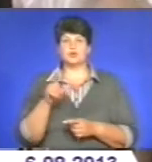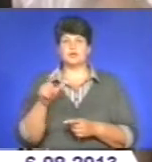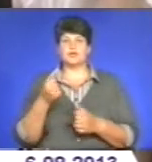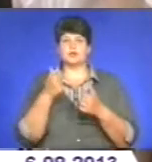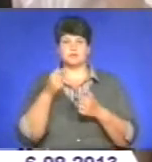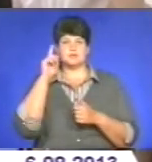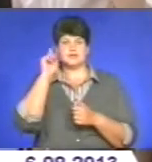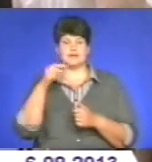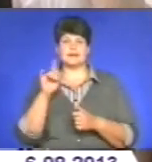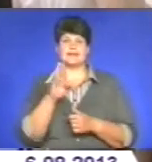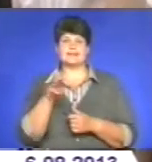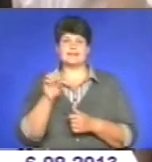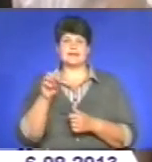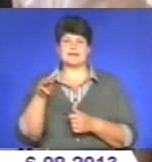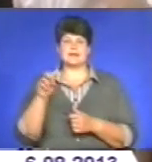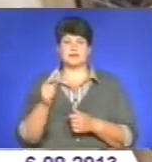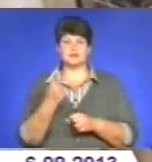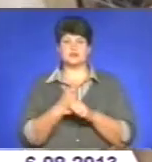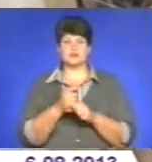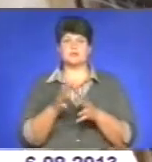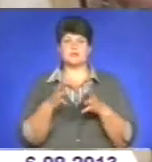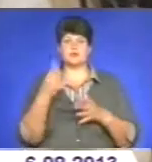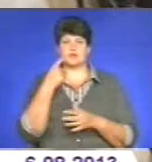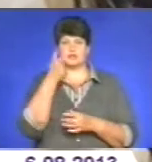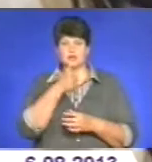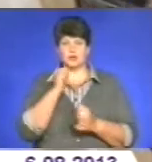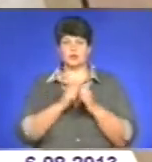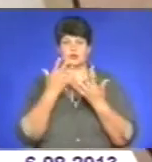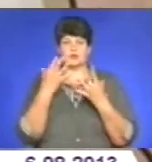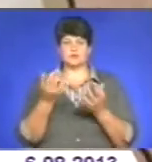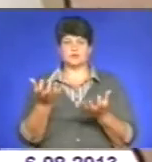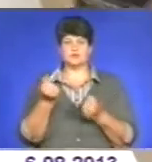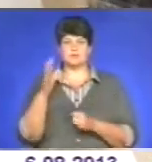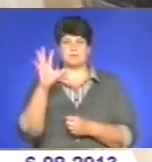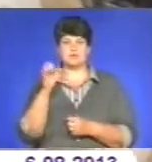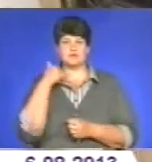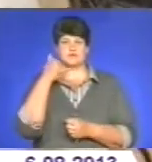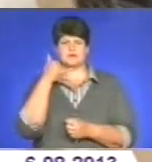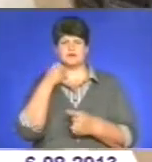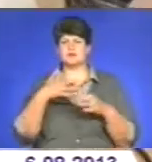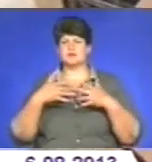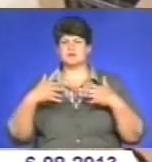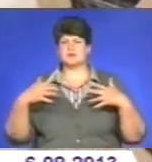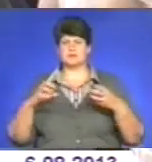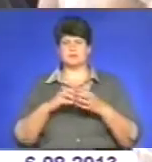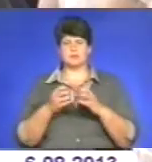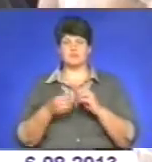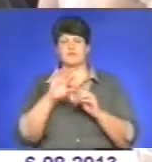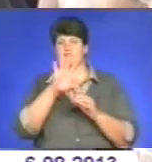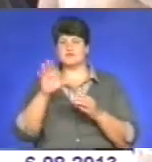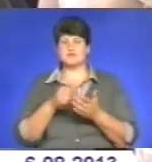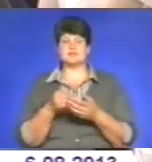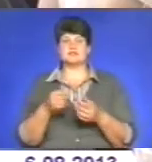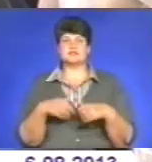Тетяна. Дівчина працює у кол-центрі вже більше року. Щодня отримує з півсотні дзвінків із найрізноманітнішими проблемами. Ці звернення